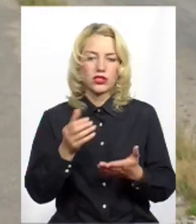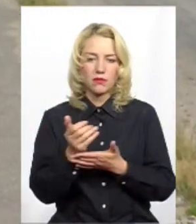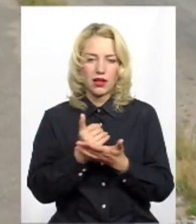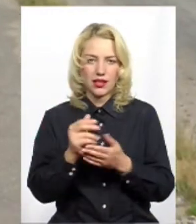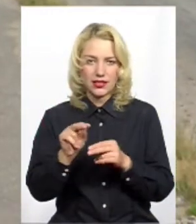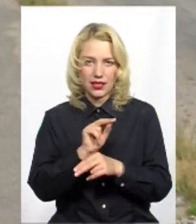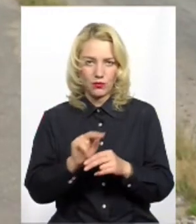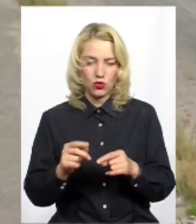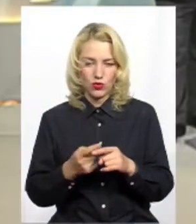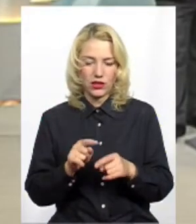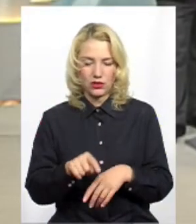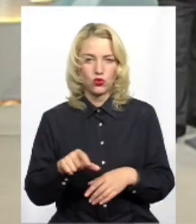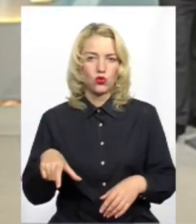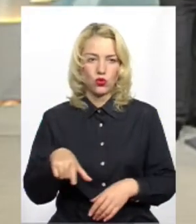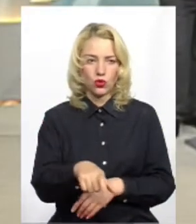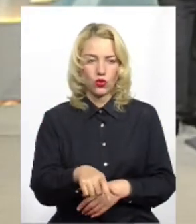ні?